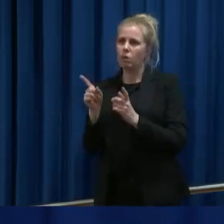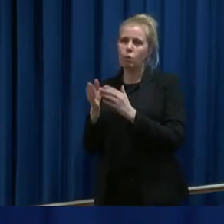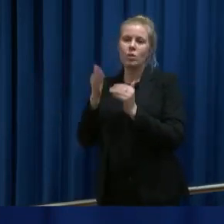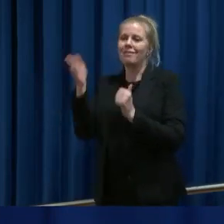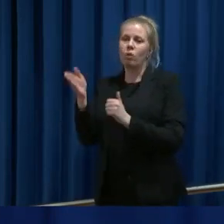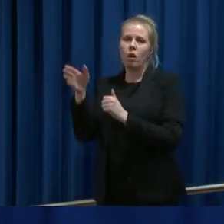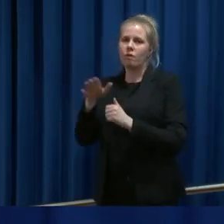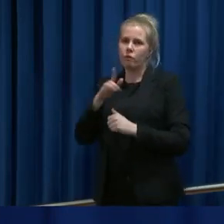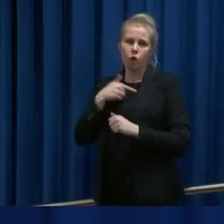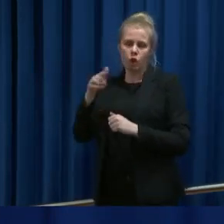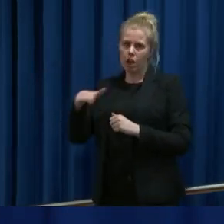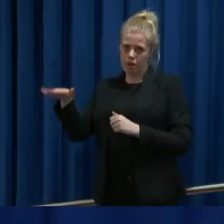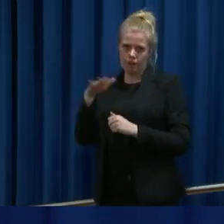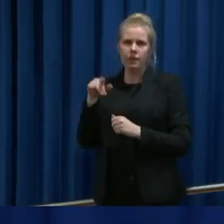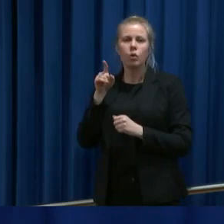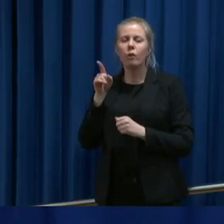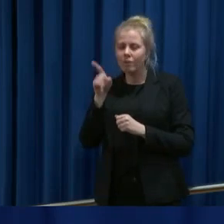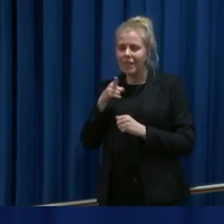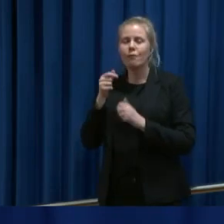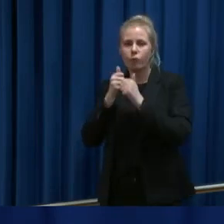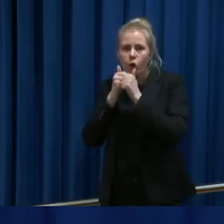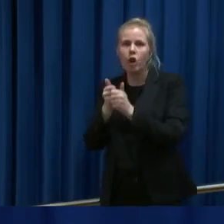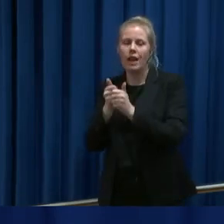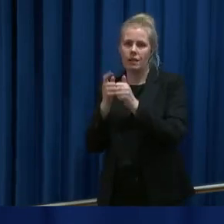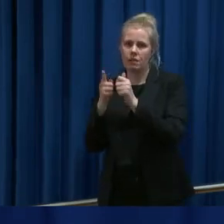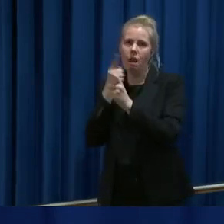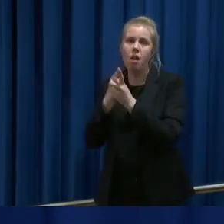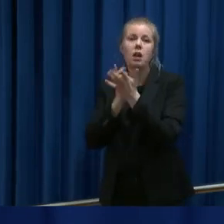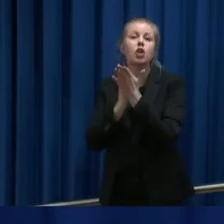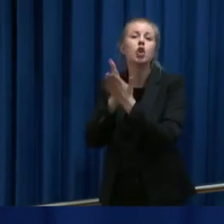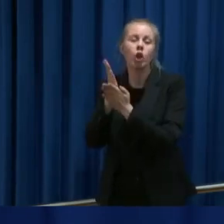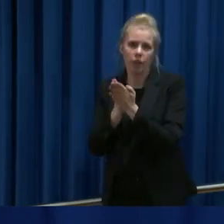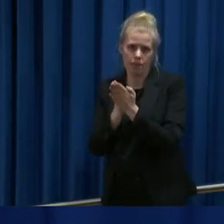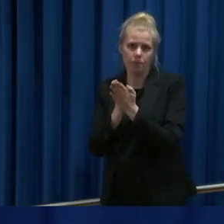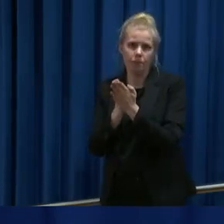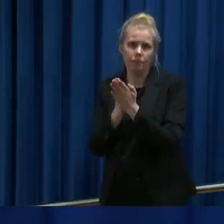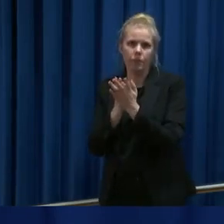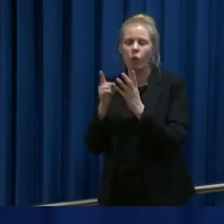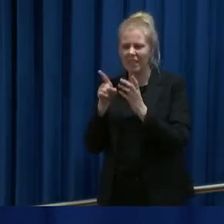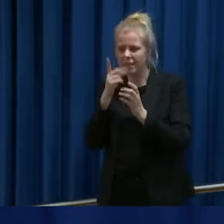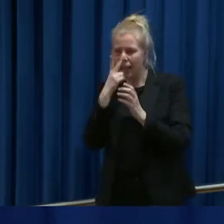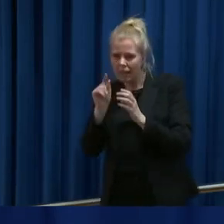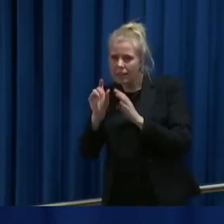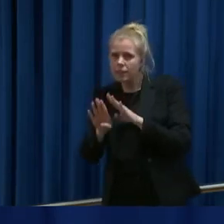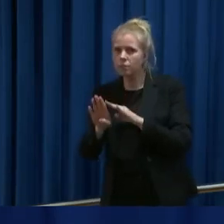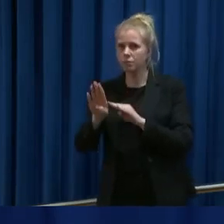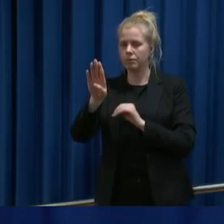landet vårt. Og dette tallet er jo det vi følger nøye med på. Og her ser vi at det er en gradvis stigning, men foreløpig